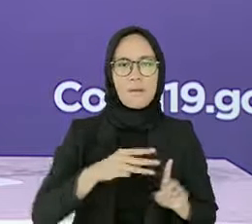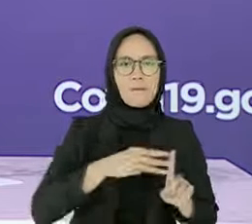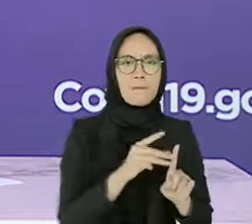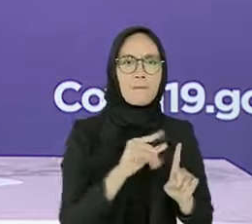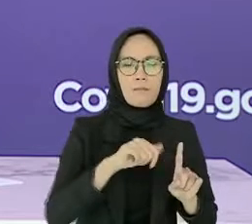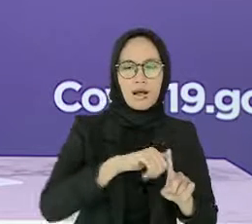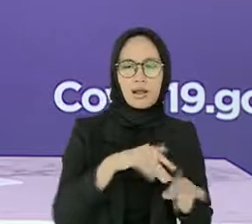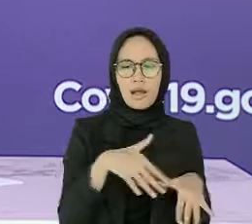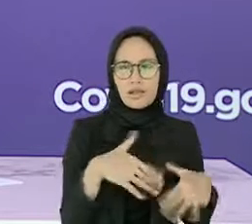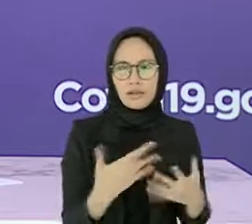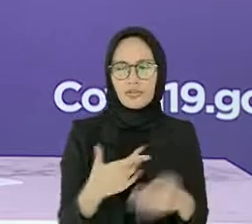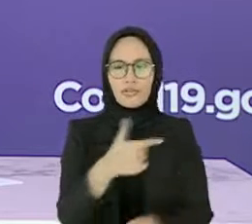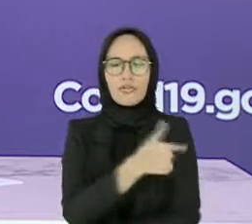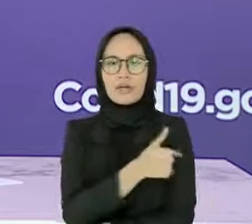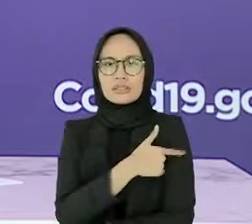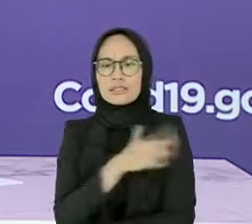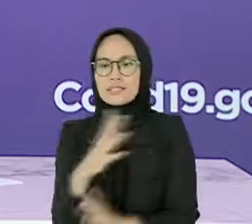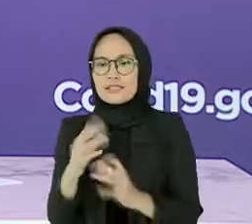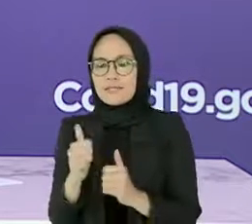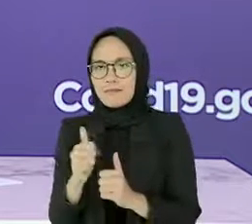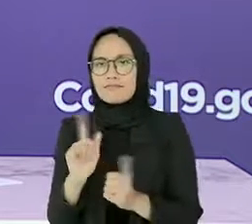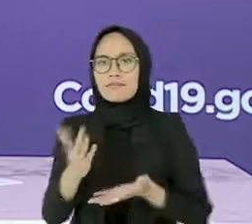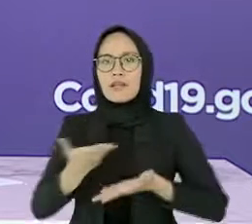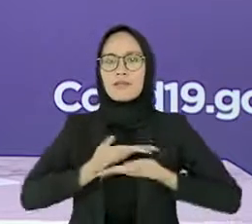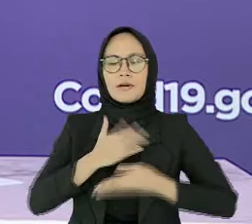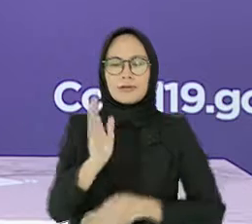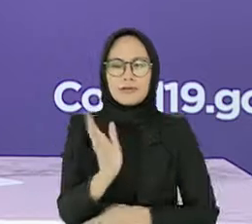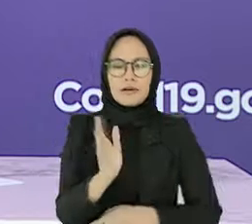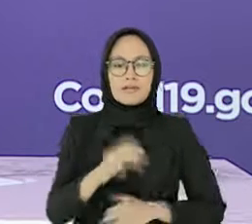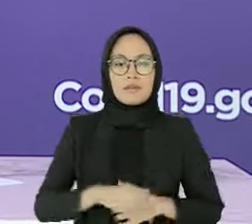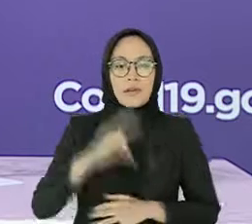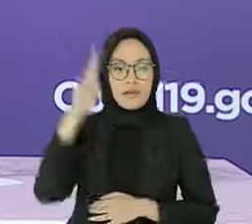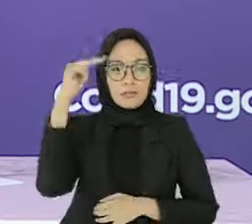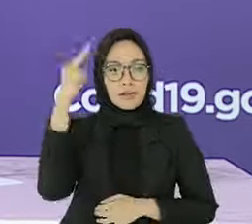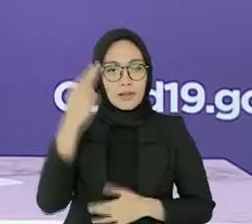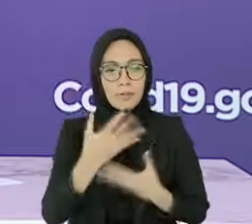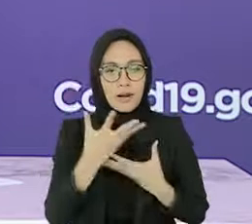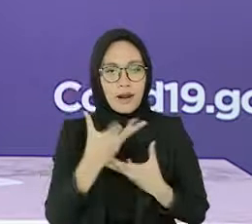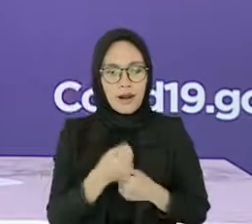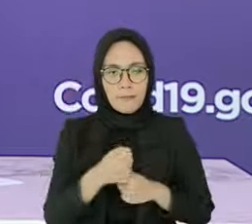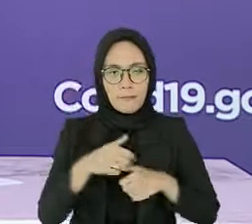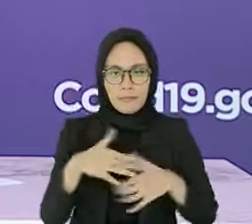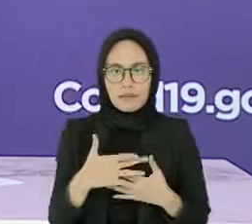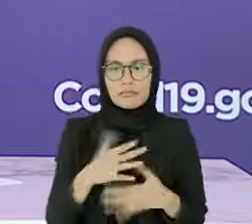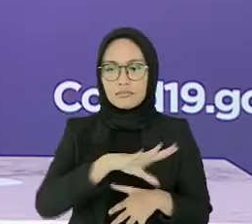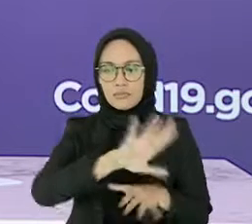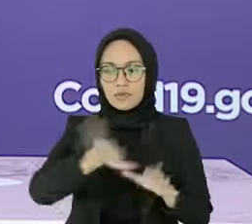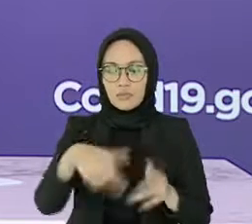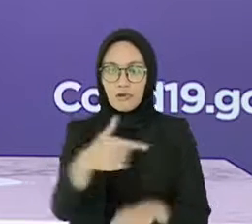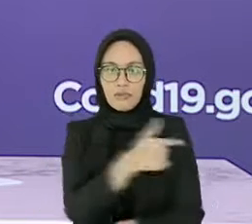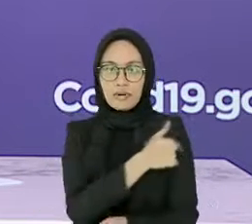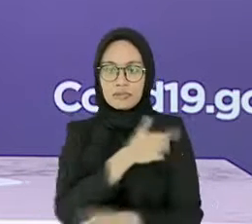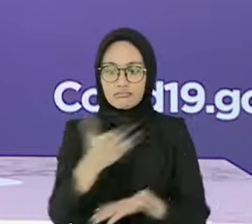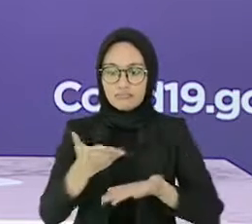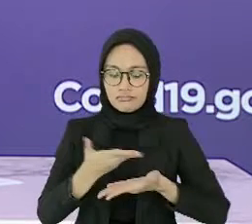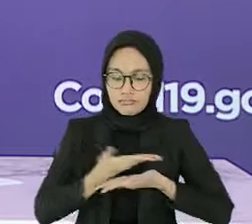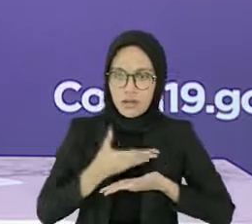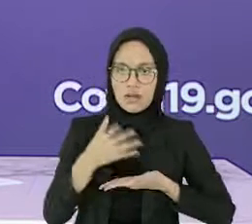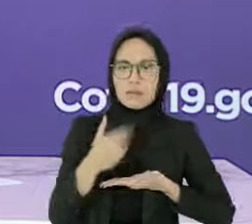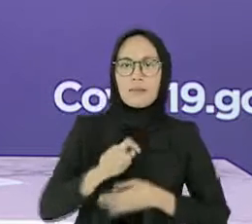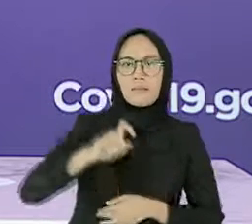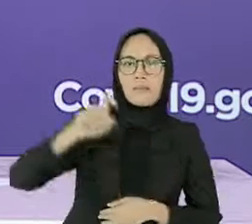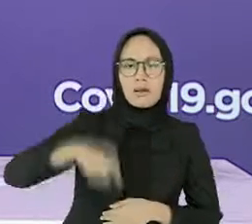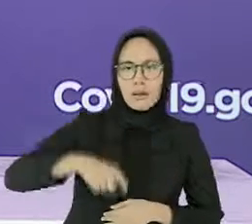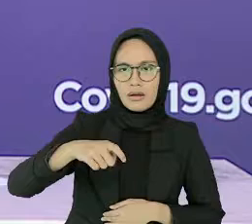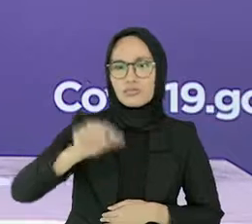vaksin jadi. Pemerintah berharap vaksin yang telah diterima dapat dimanfaatkan dengan maksimal sehingga